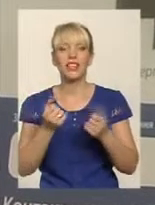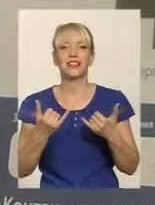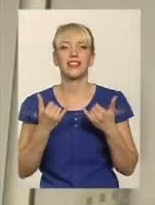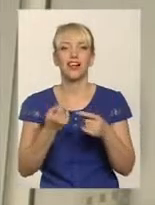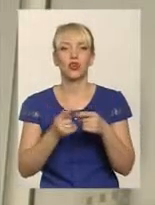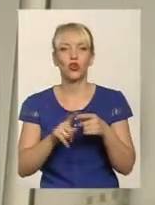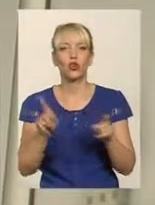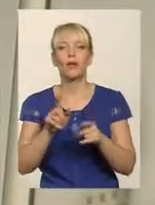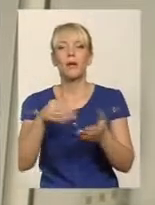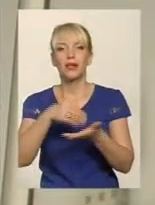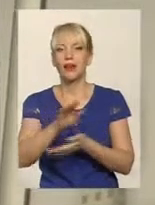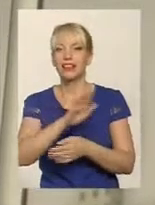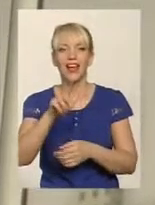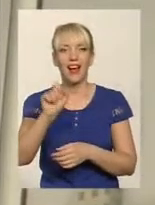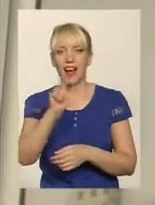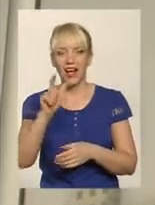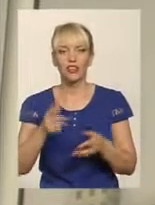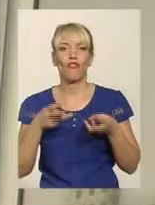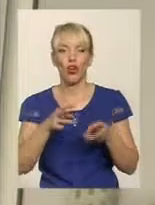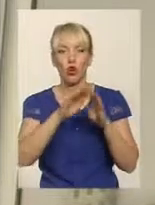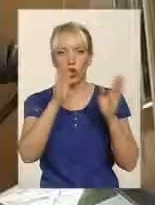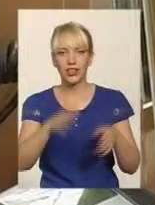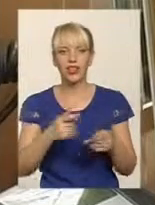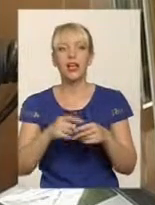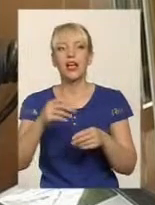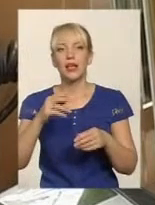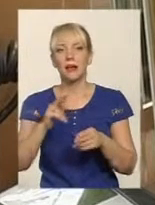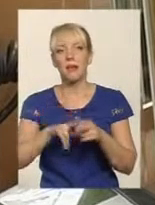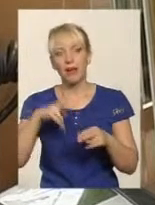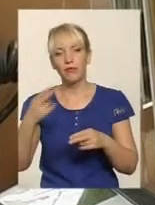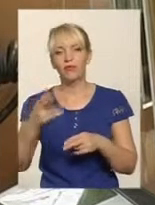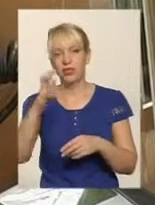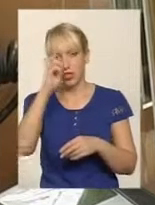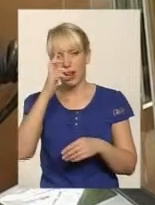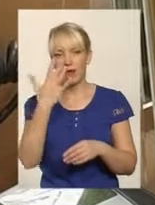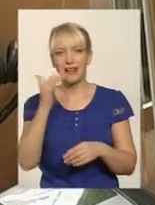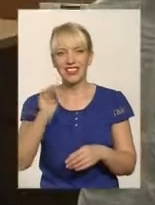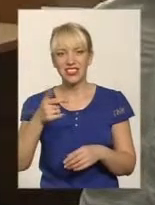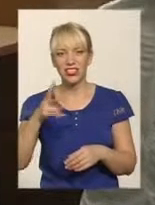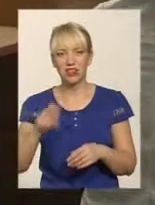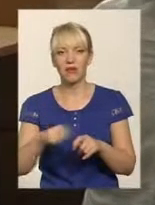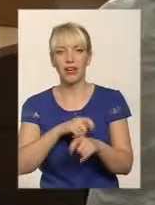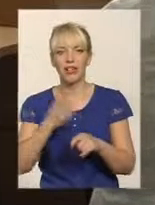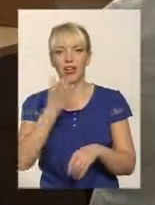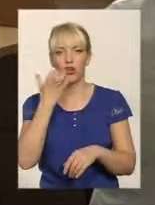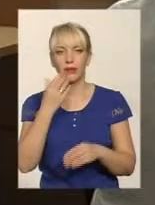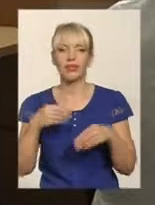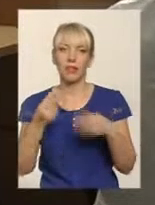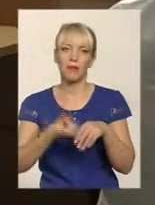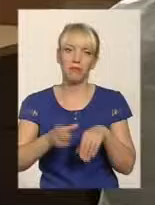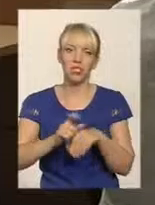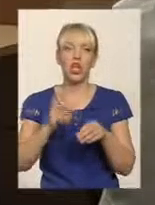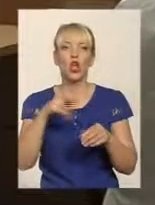негазовий котел. Держава на ці цілі максимально компенсує 5 тисяч гривень. На матеріали із утеплення дає більше – до 10